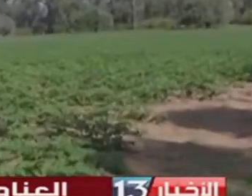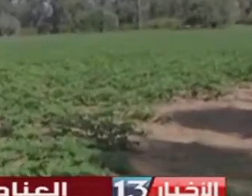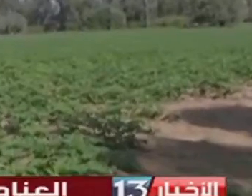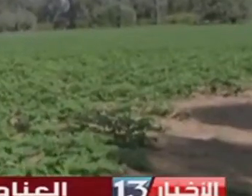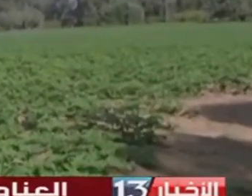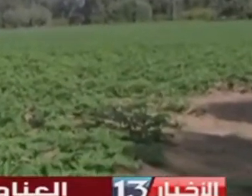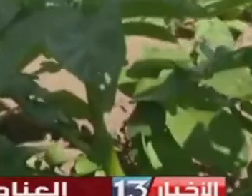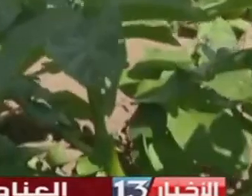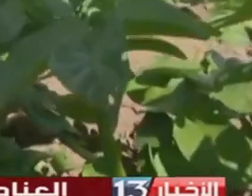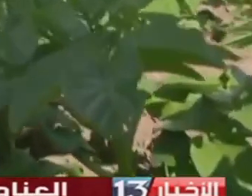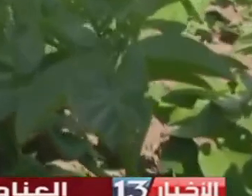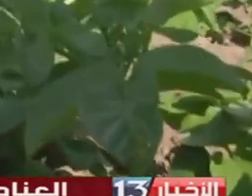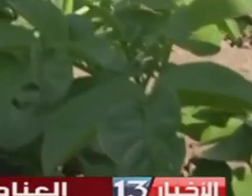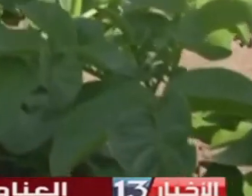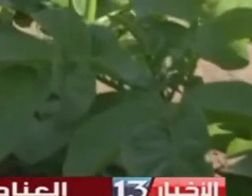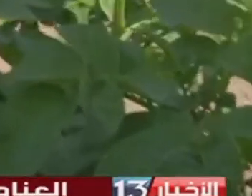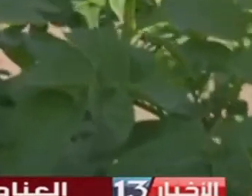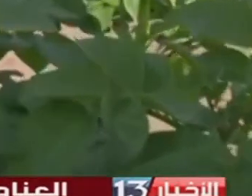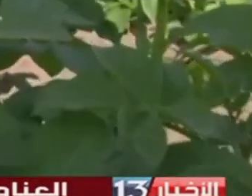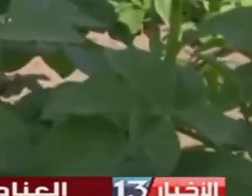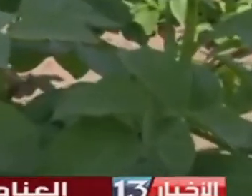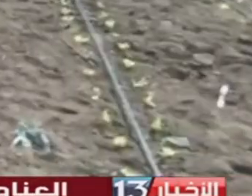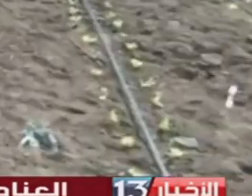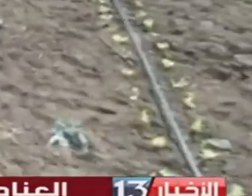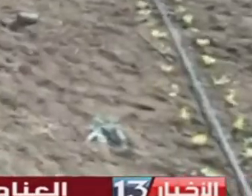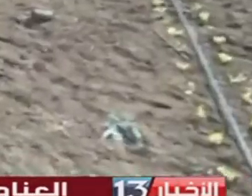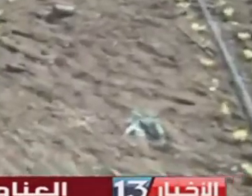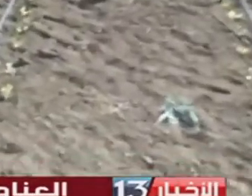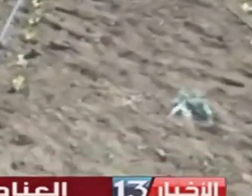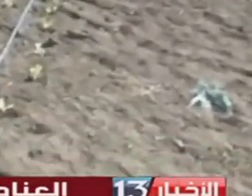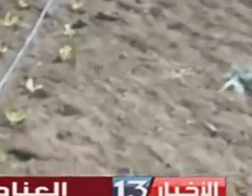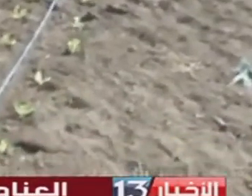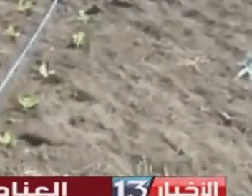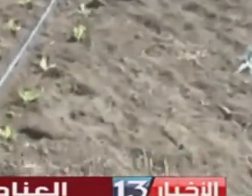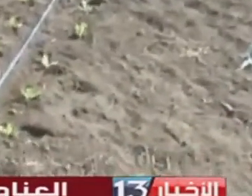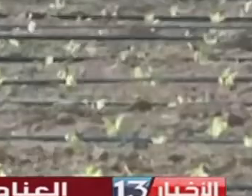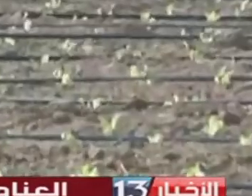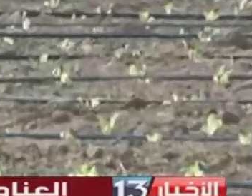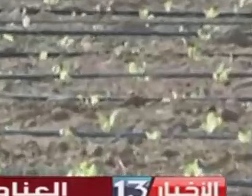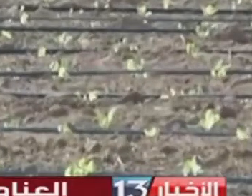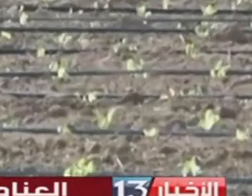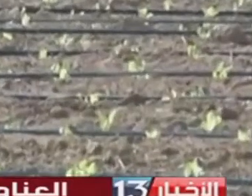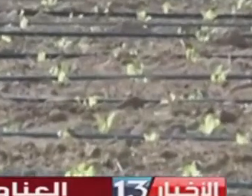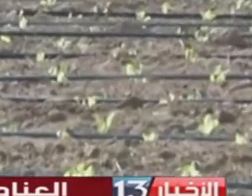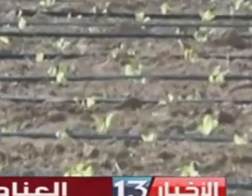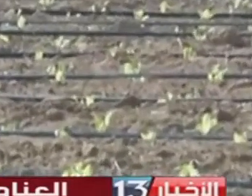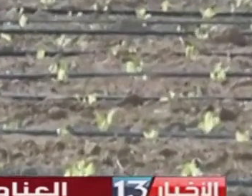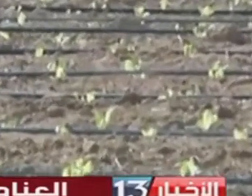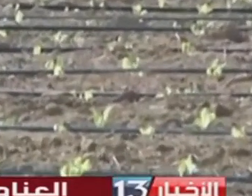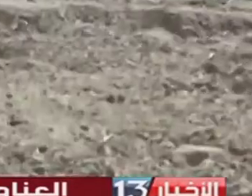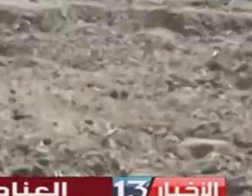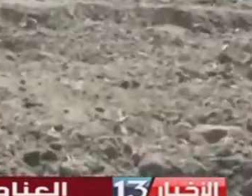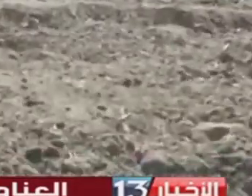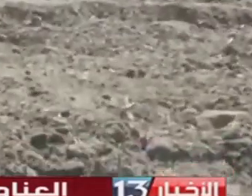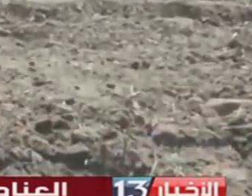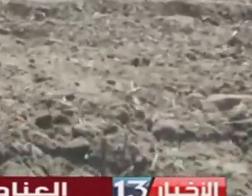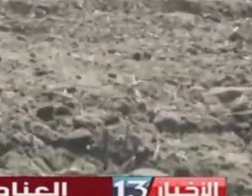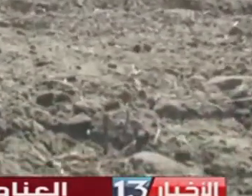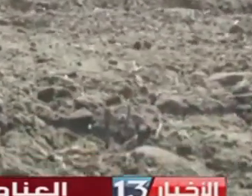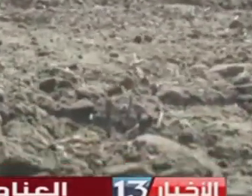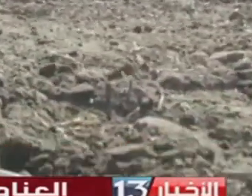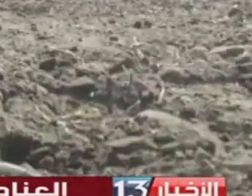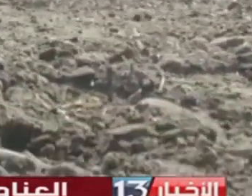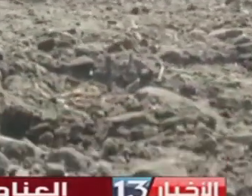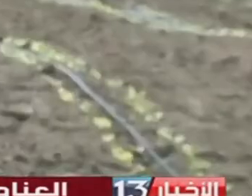النقص في البذول والأسمدة واحتكارها من قبل المسالك الموازية إشكاليات قديمة متجددة للفلاحين تزيد في عجز فلاحي